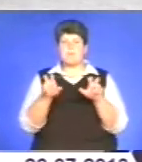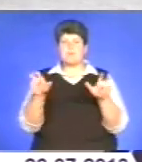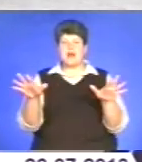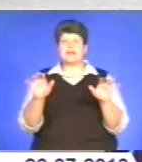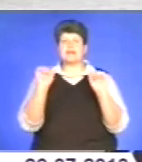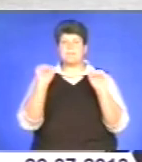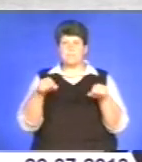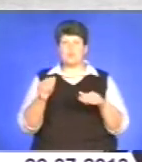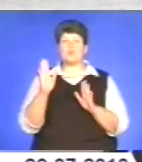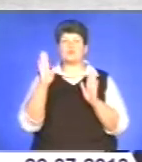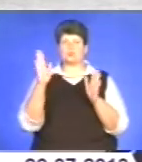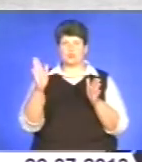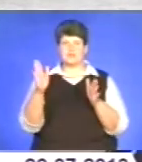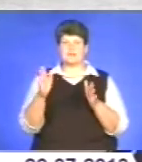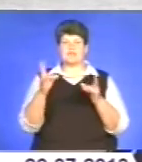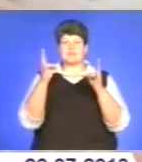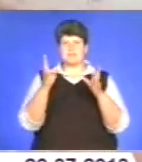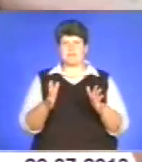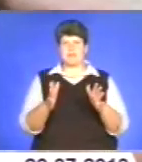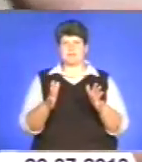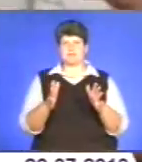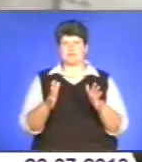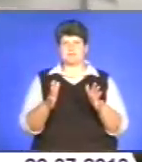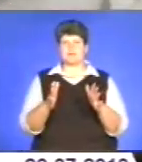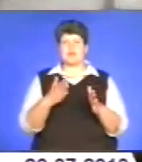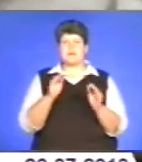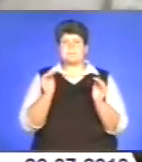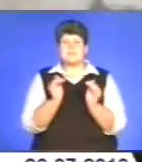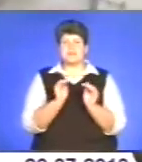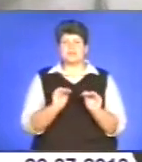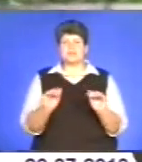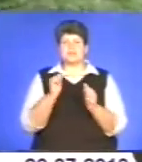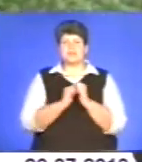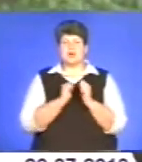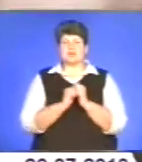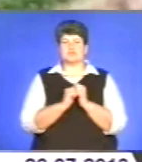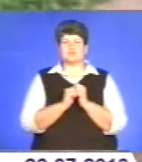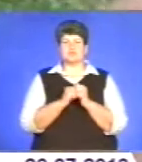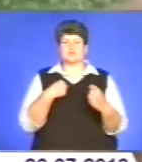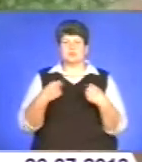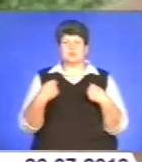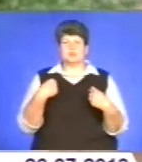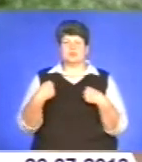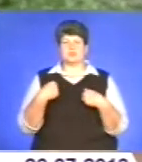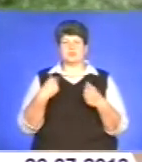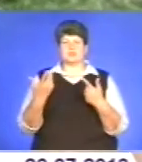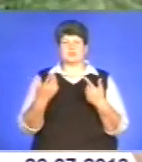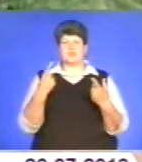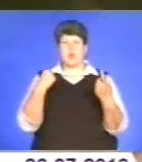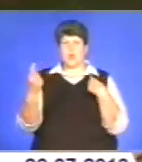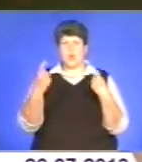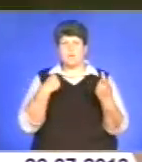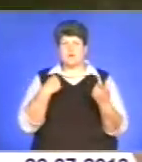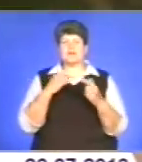небезпечними. Малі діти часто потерпають від алергічних реакцій, які спричиняють комаринні укуси.